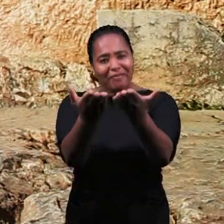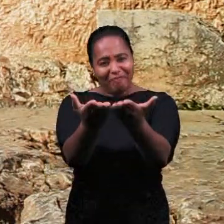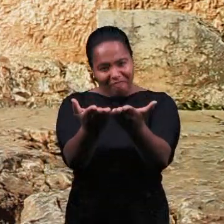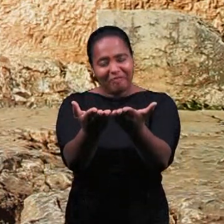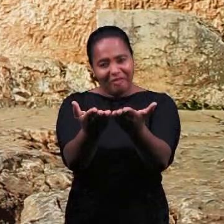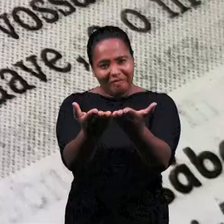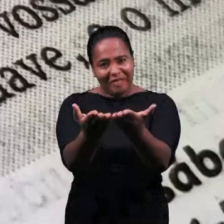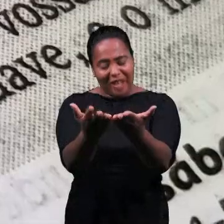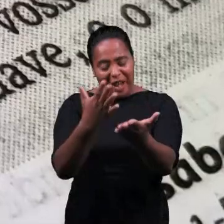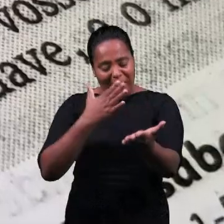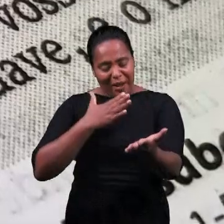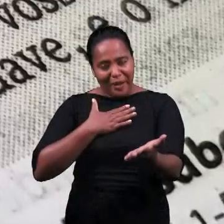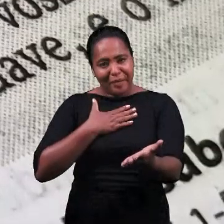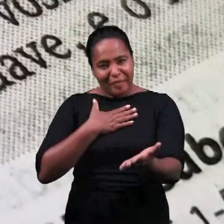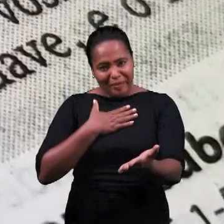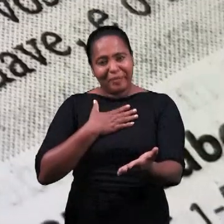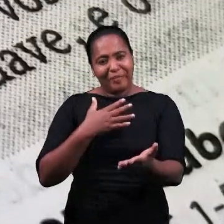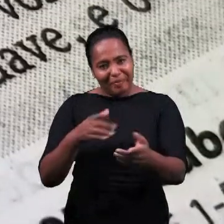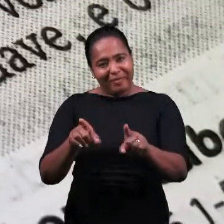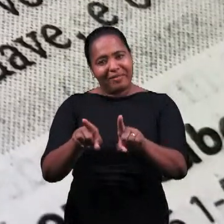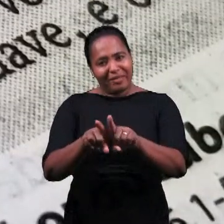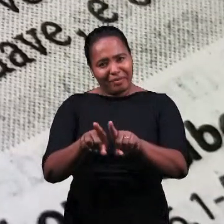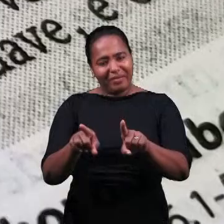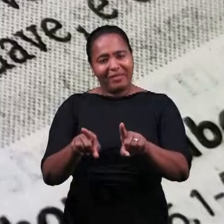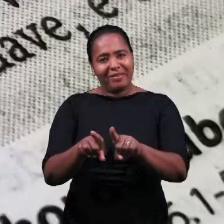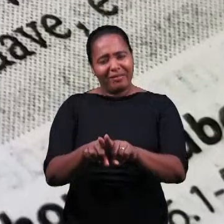чтобы